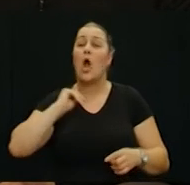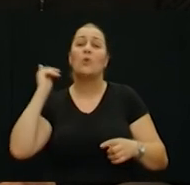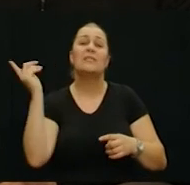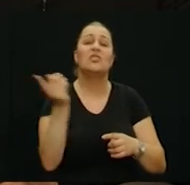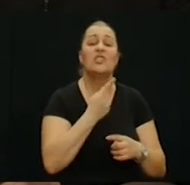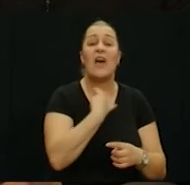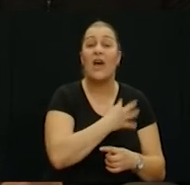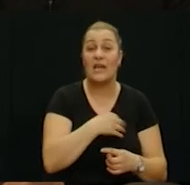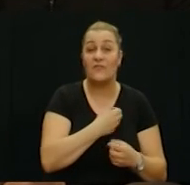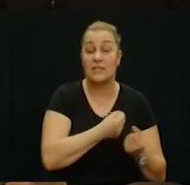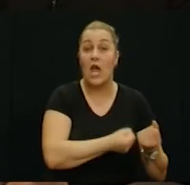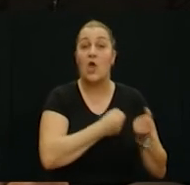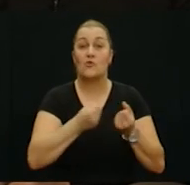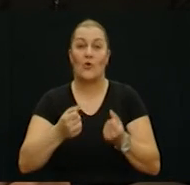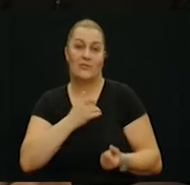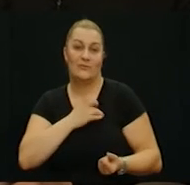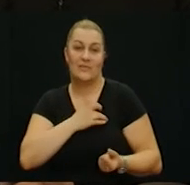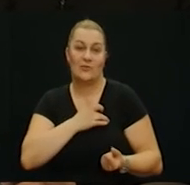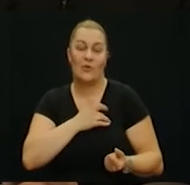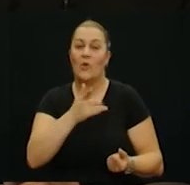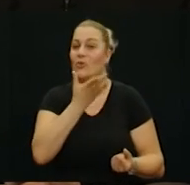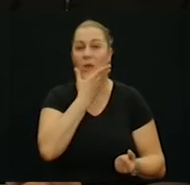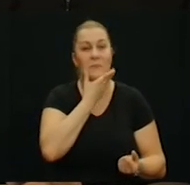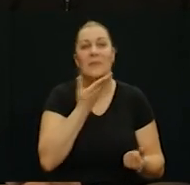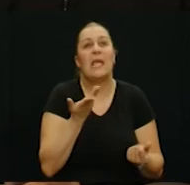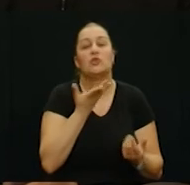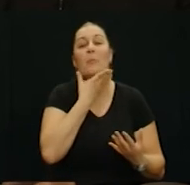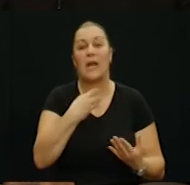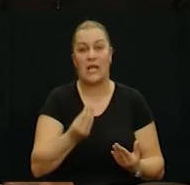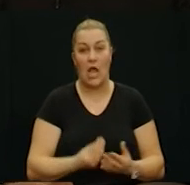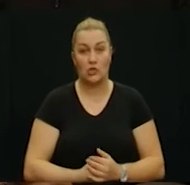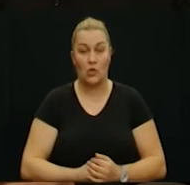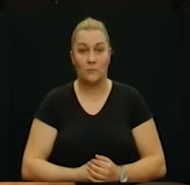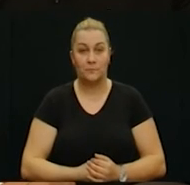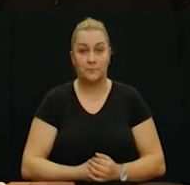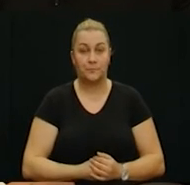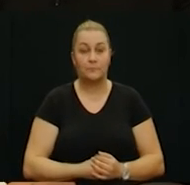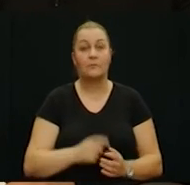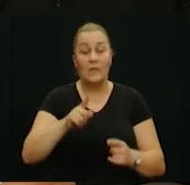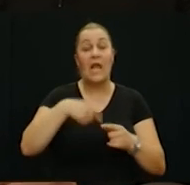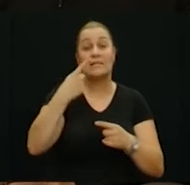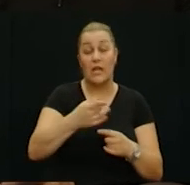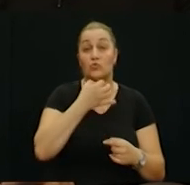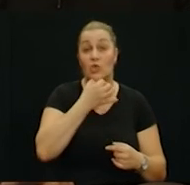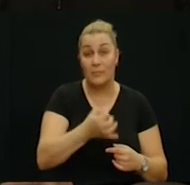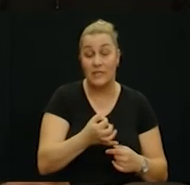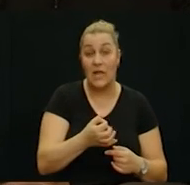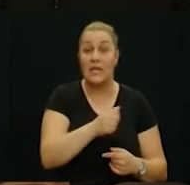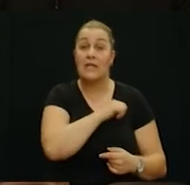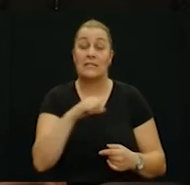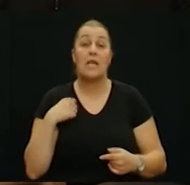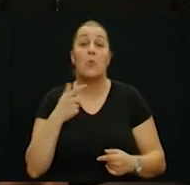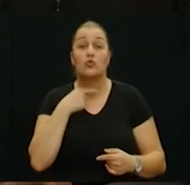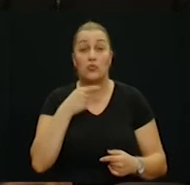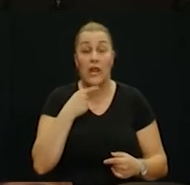čitava Hrvatska nosi vukovar u srcu i to je nešto što je stvarno prekrasti a ja ću za iduće pitanje samo